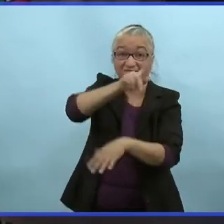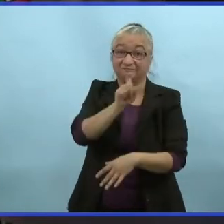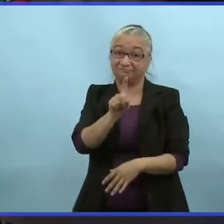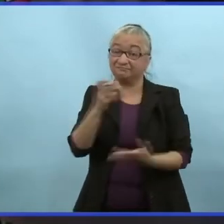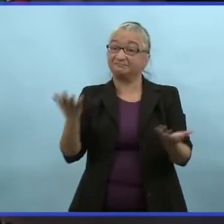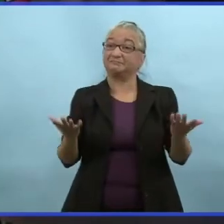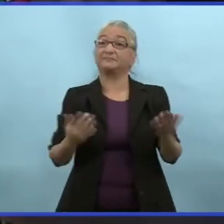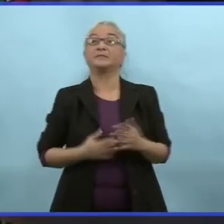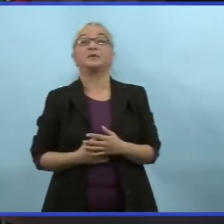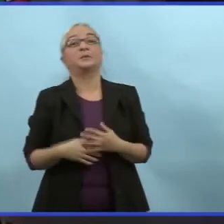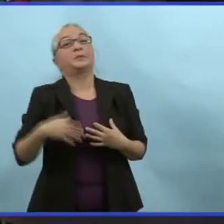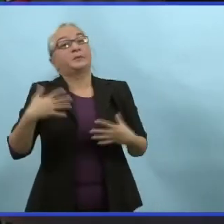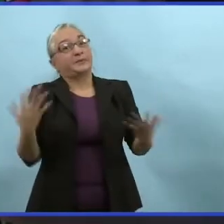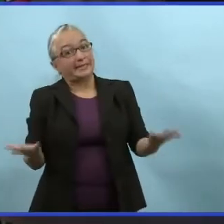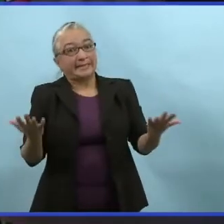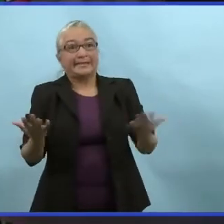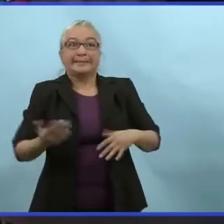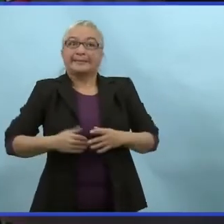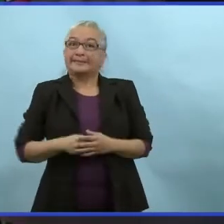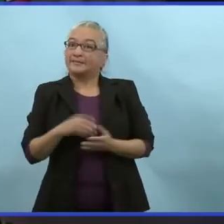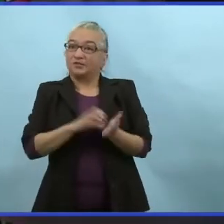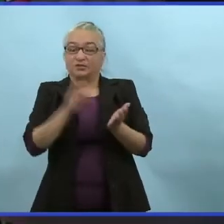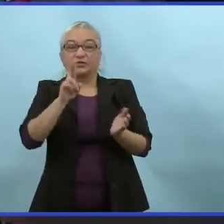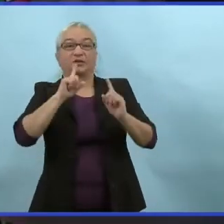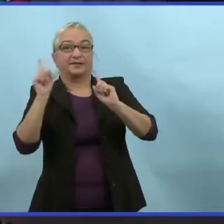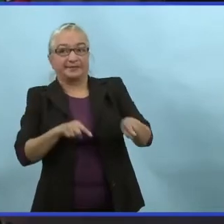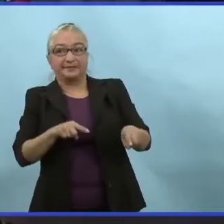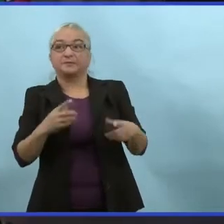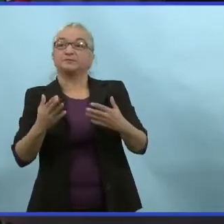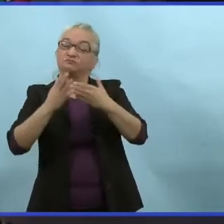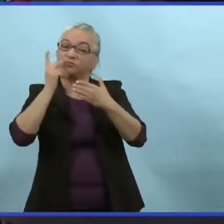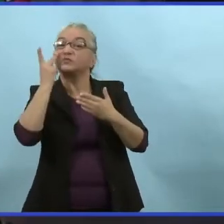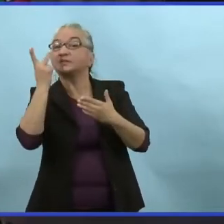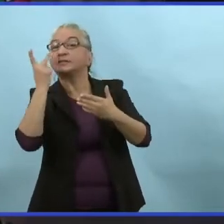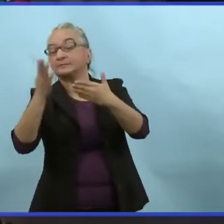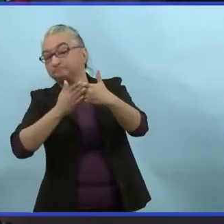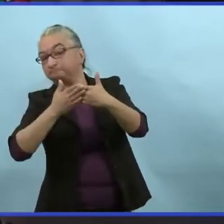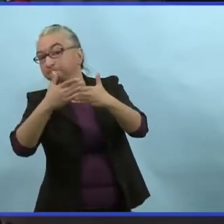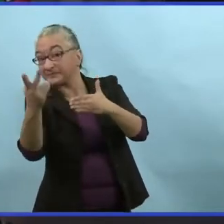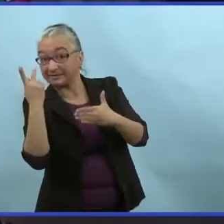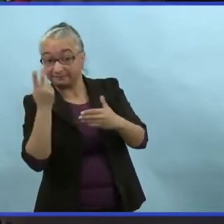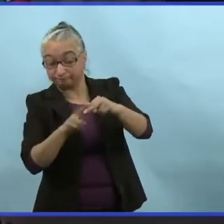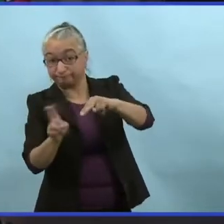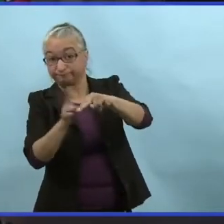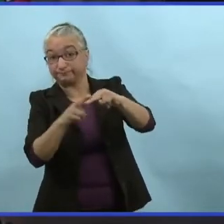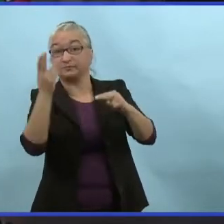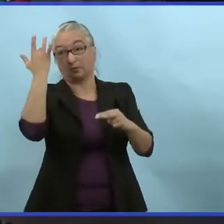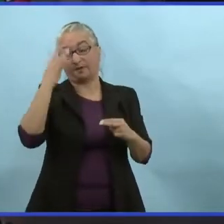? Nous commençons à voir les effets de l'action de grâce.